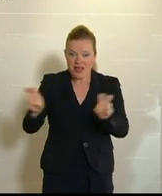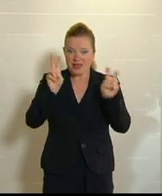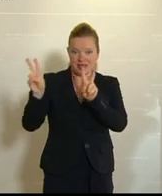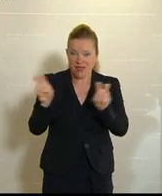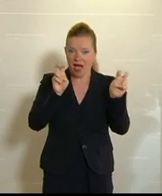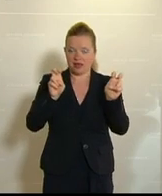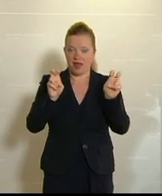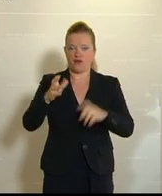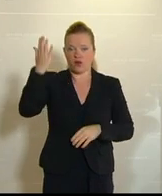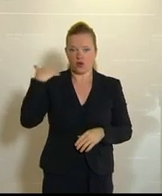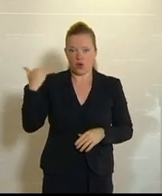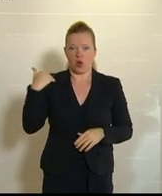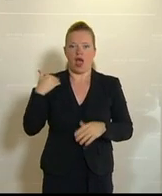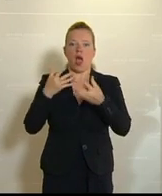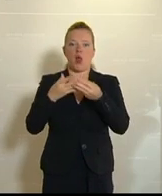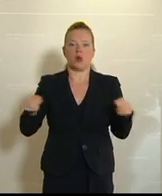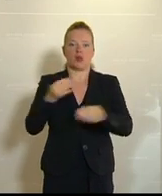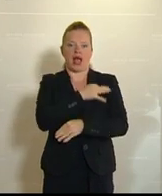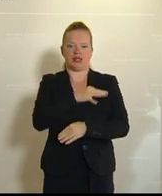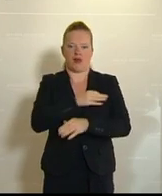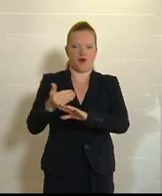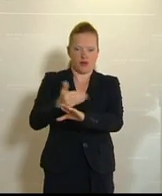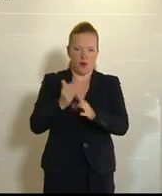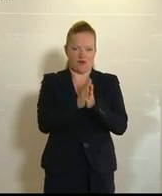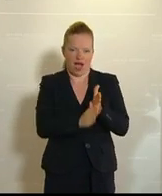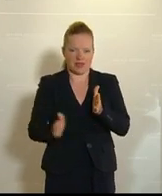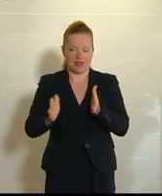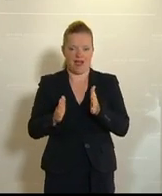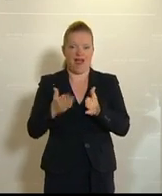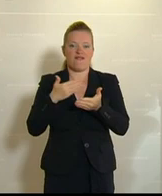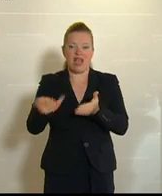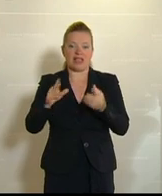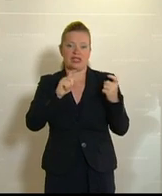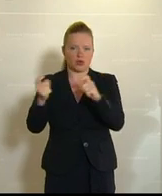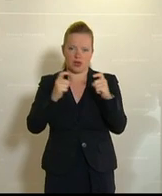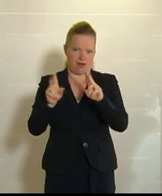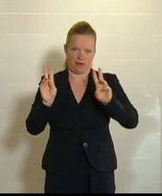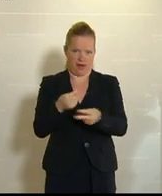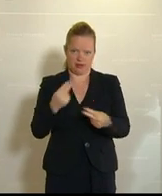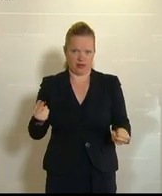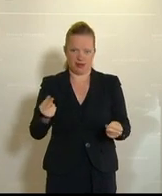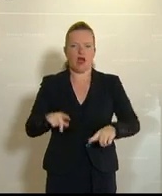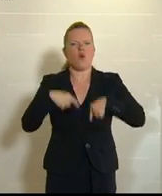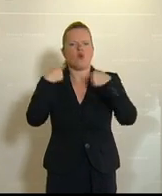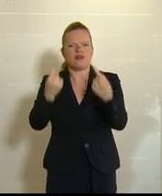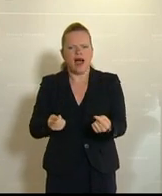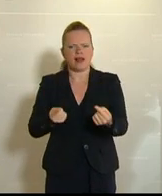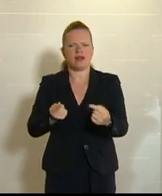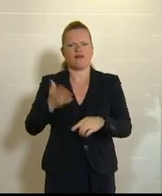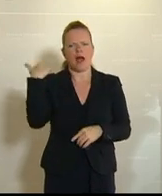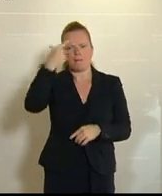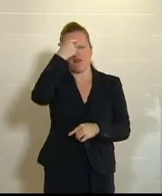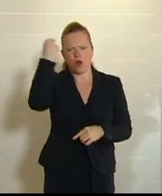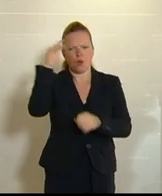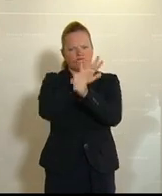Erlösungskanzlers aus der Frühphase. Die können Sie nicht wegdiskutieren. Dann haben Sie die Bevölkerung getäuscht, indem Sie eine harte